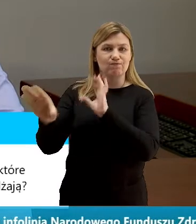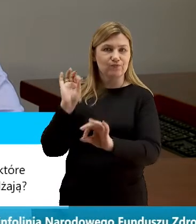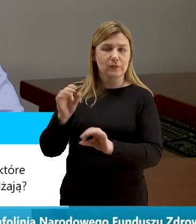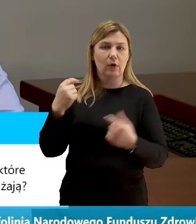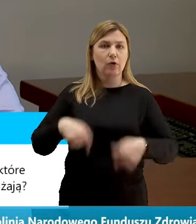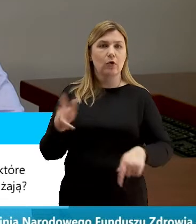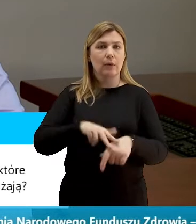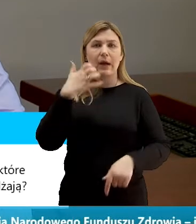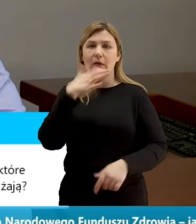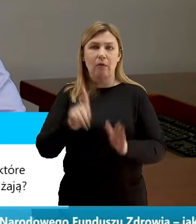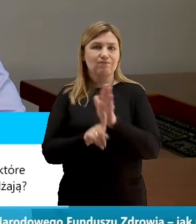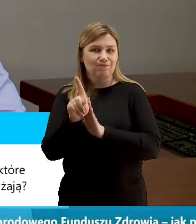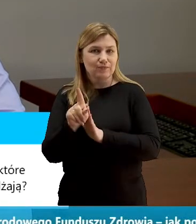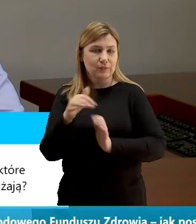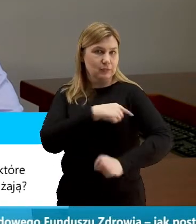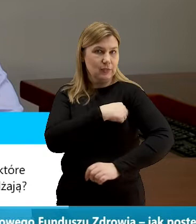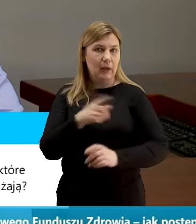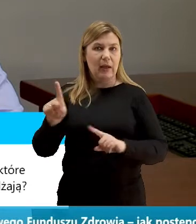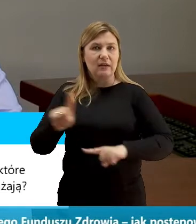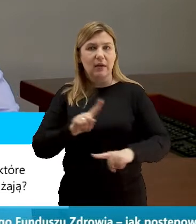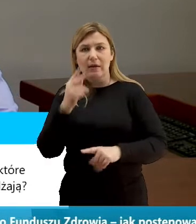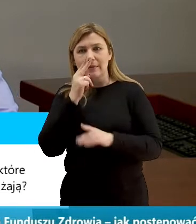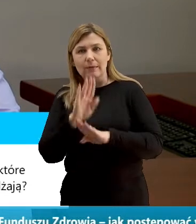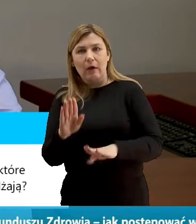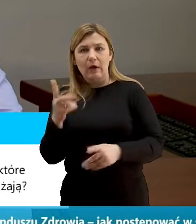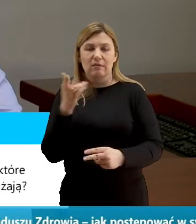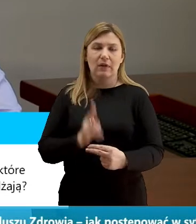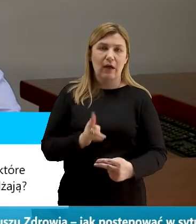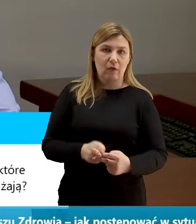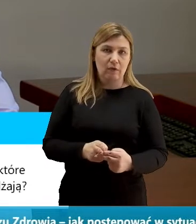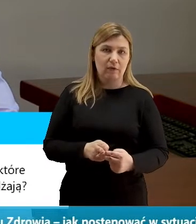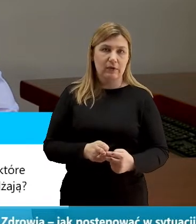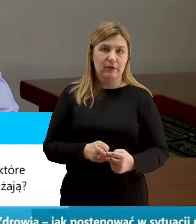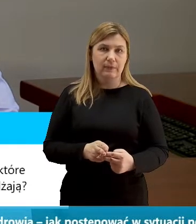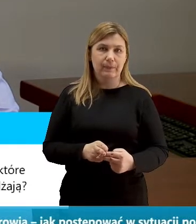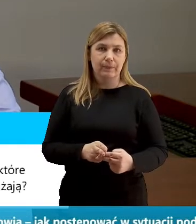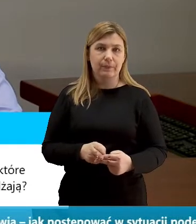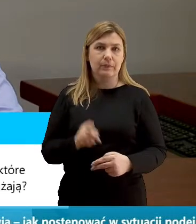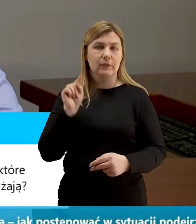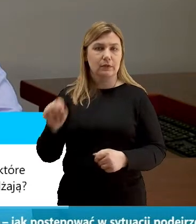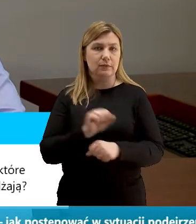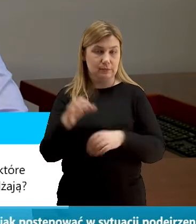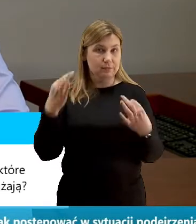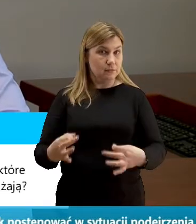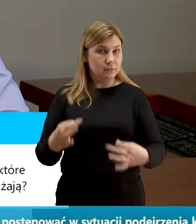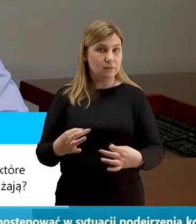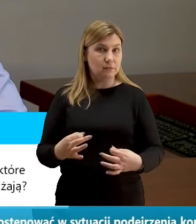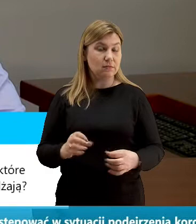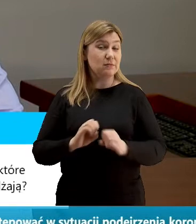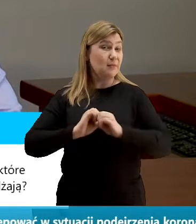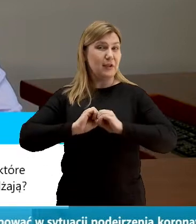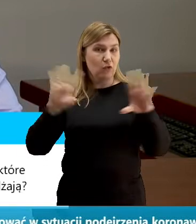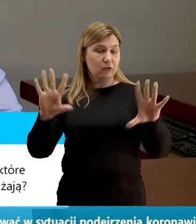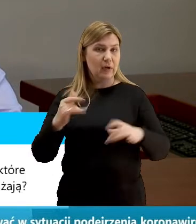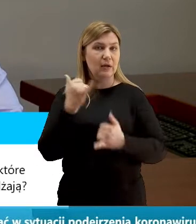temperaturę, wykazują znaki zachorowania i to jest tam na dziś. Natomiast oczywiście, jeżeli będą